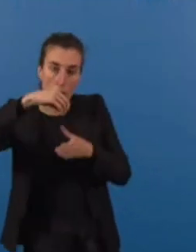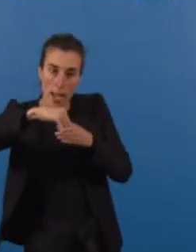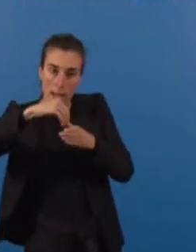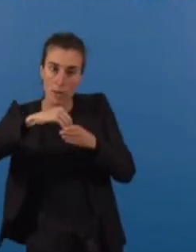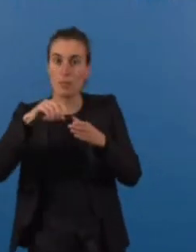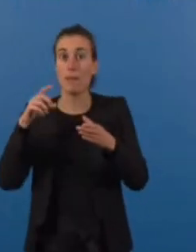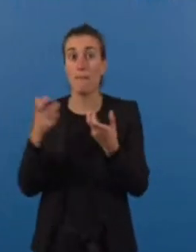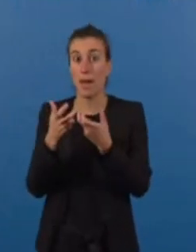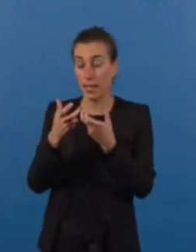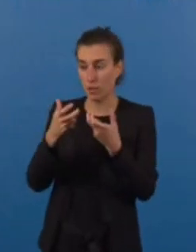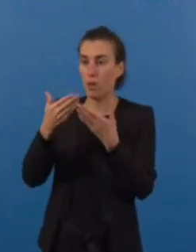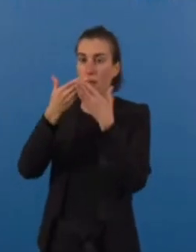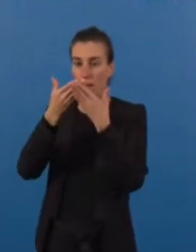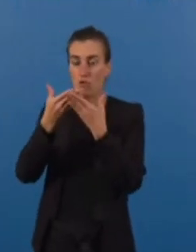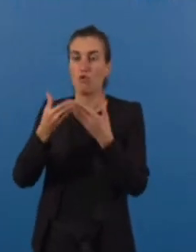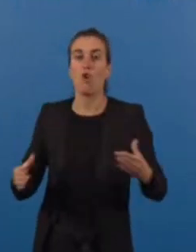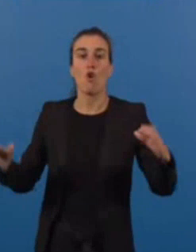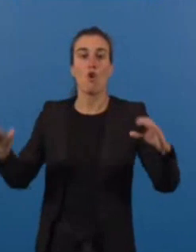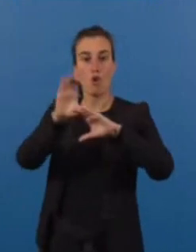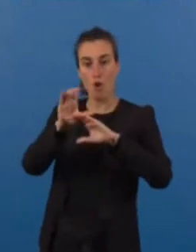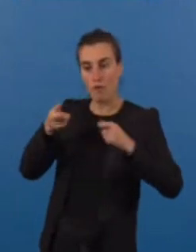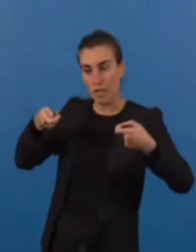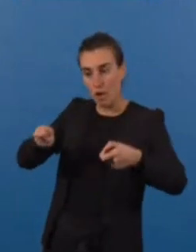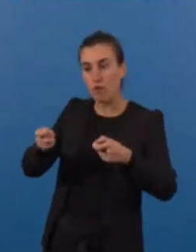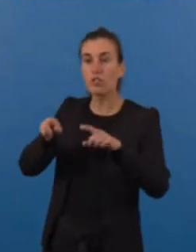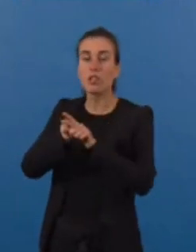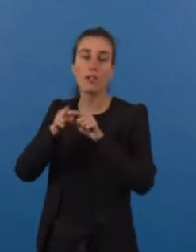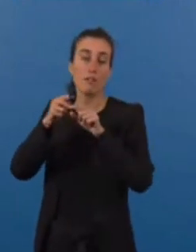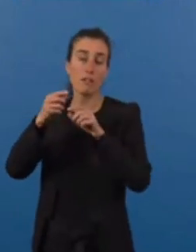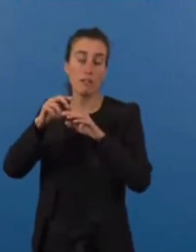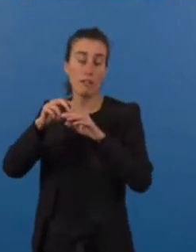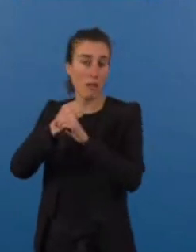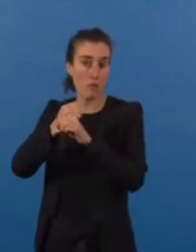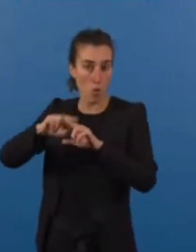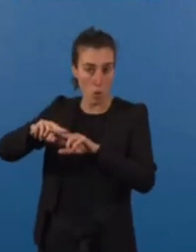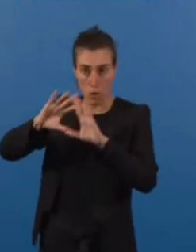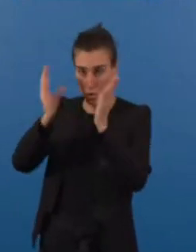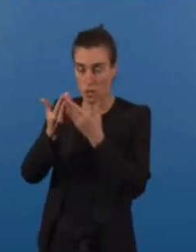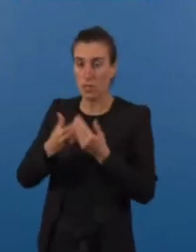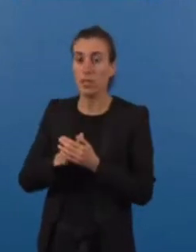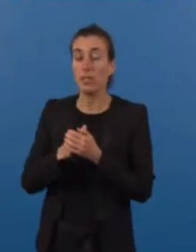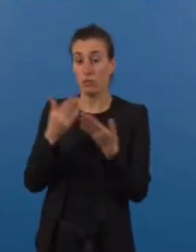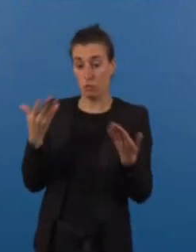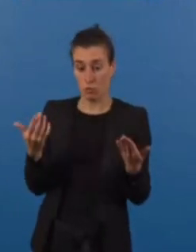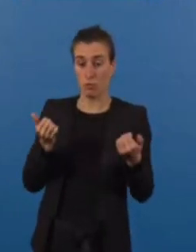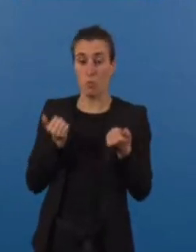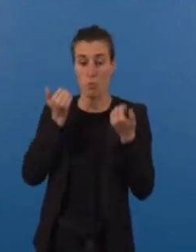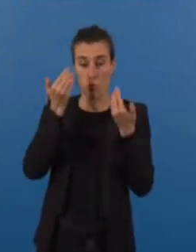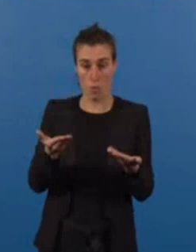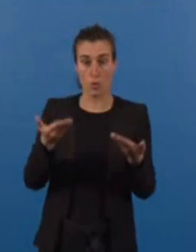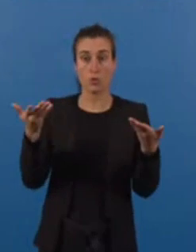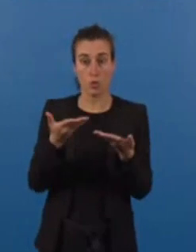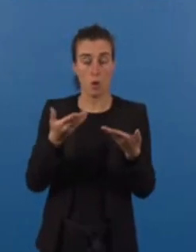un certain nombre d'études ou de travaux. Nous vous proposons donc dans cette délibération un certain nombre d'évolutions, la baisse, comme je vous l'ai rappelé, importante